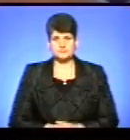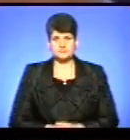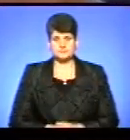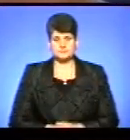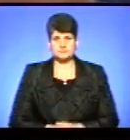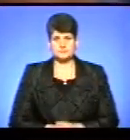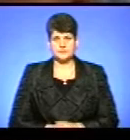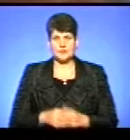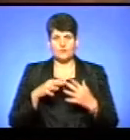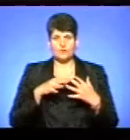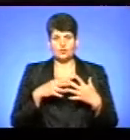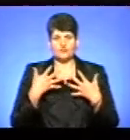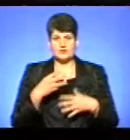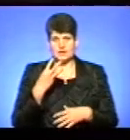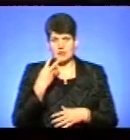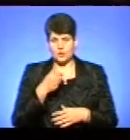Воюємо вже три роки».